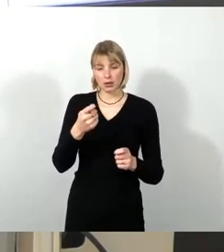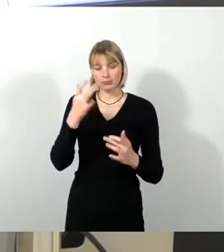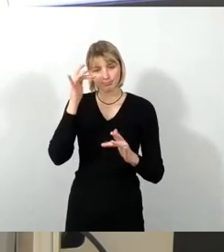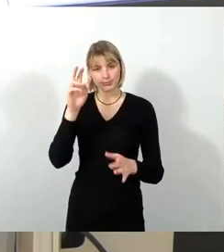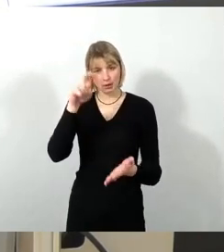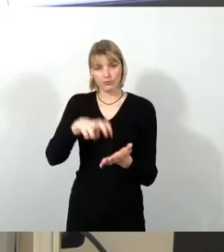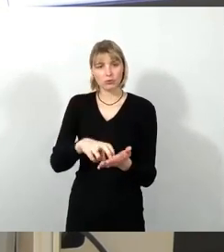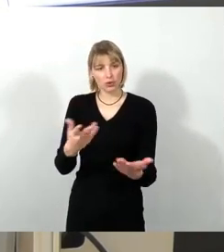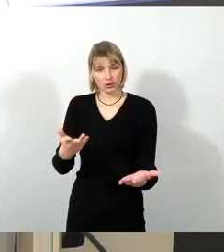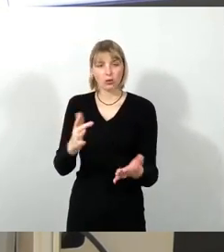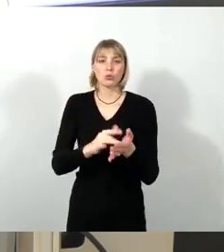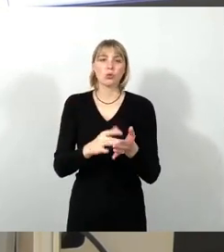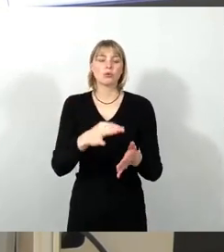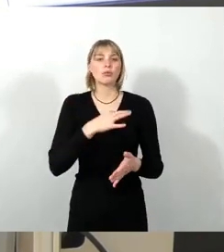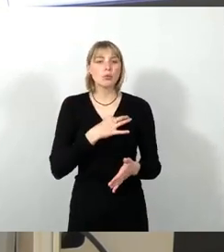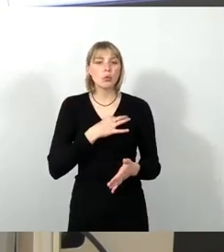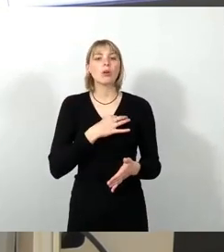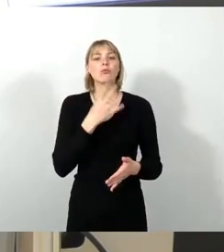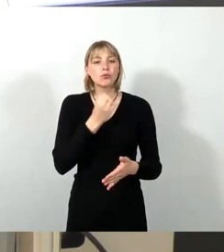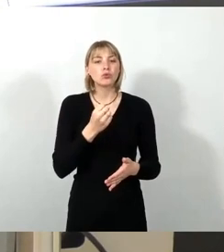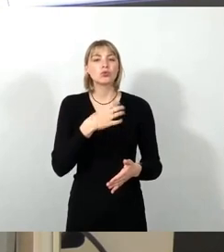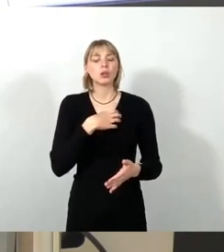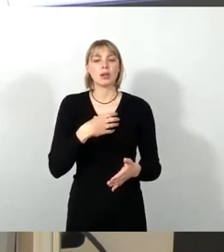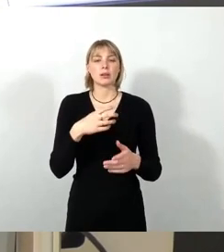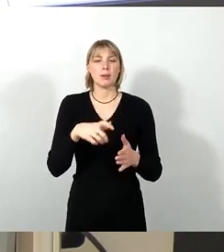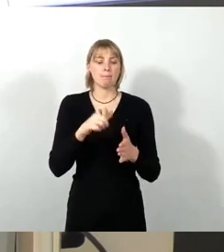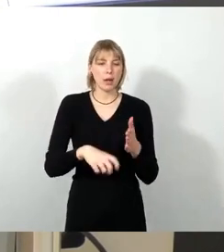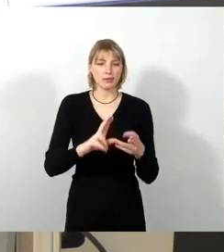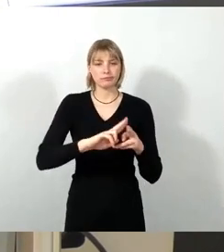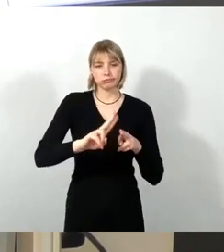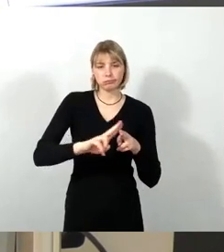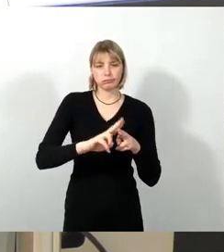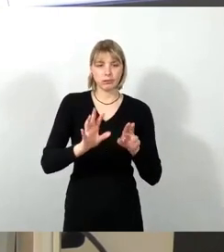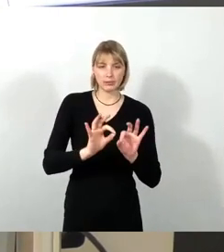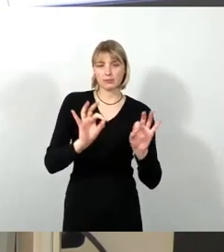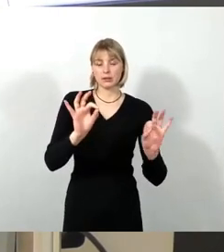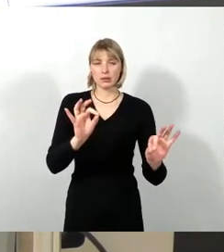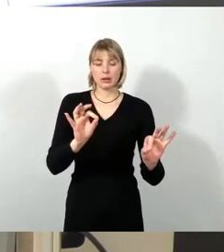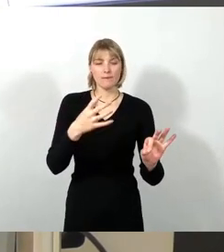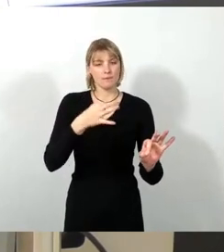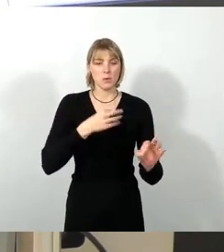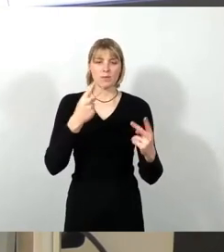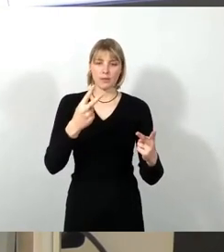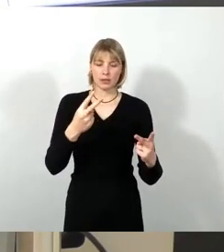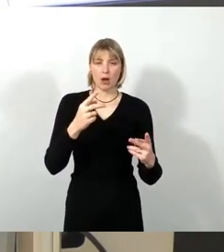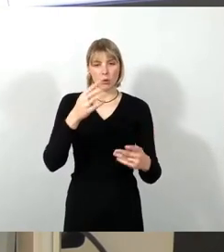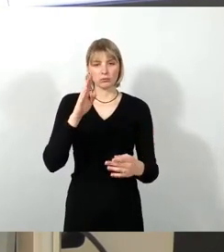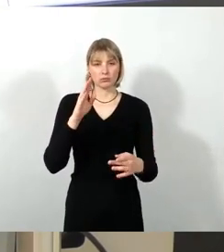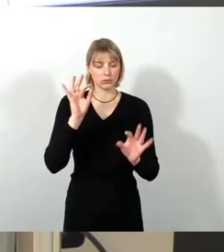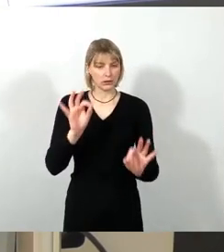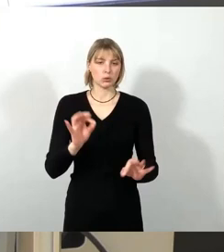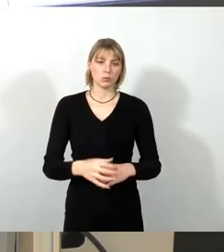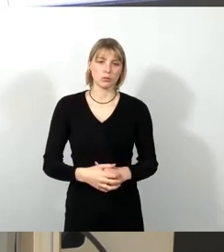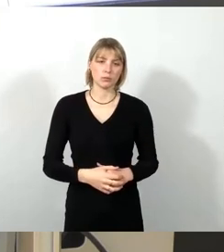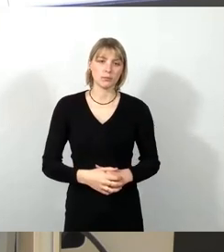Verbesserungen des Dresdenpasses für sinnvoll und für wichtig. Vorneweg möchte ich gleich auf Ihren Redebeitrag eingehen,